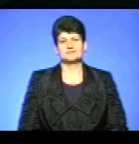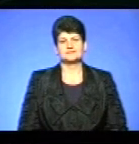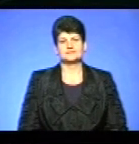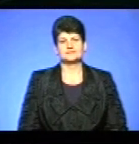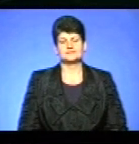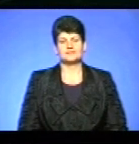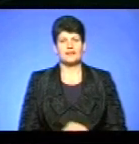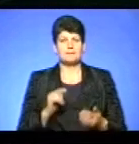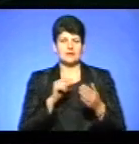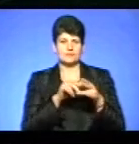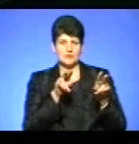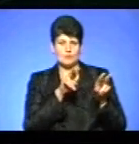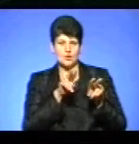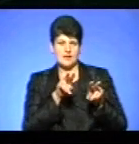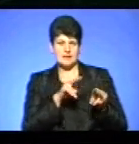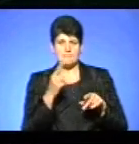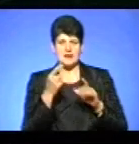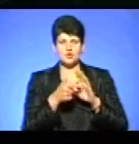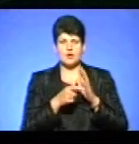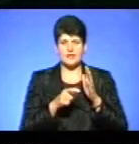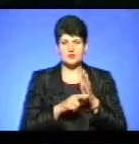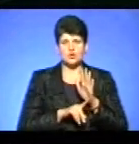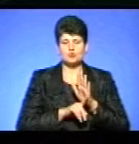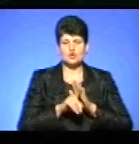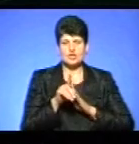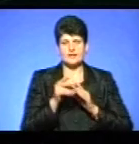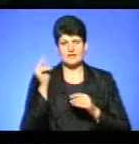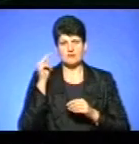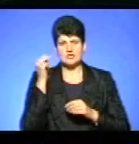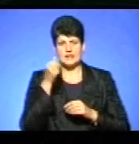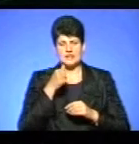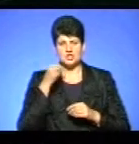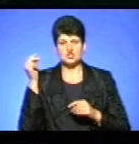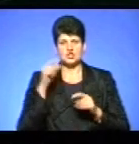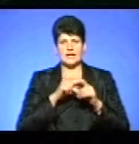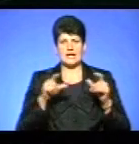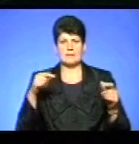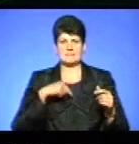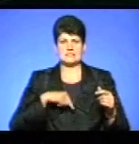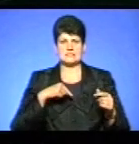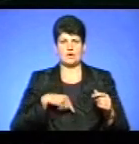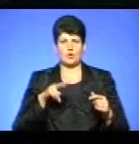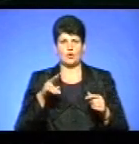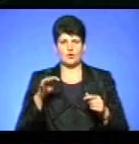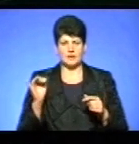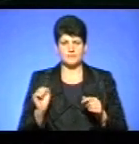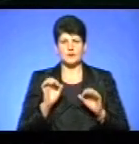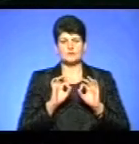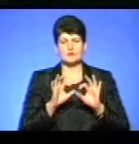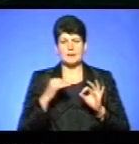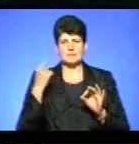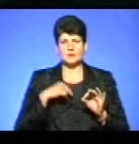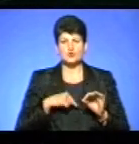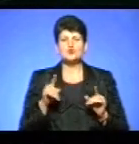Методом спостереження за першокласниками почали навчальний рік шкільні психологи, розповідає психолог Наталія Гриненко.